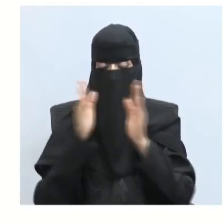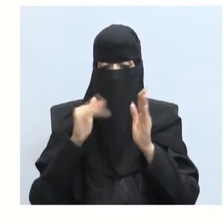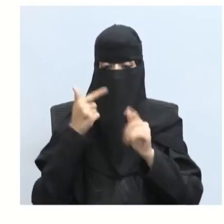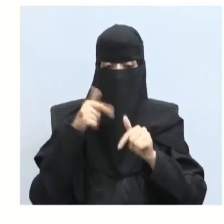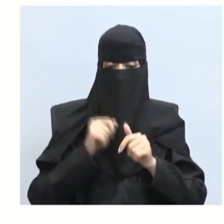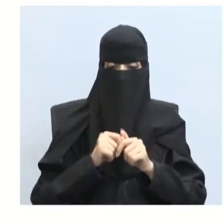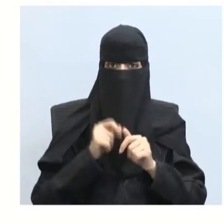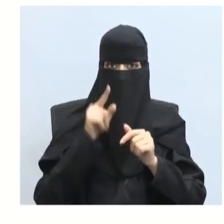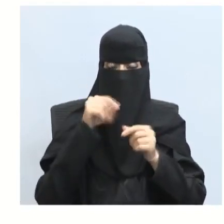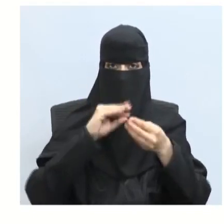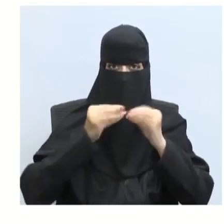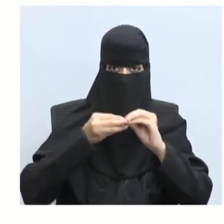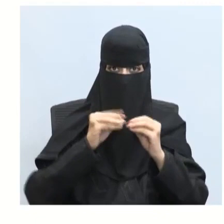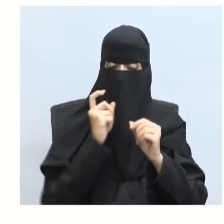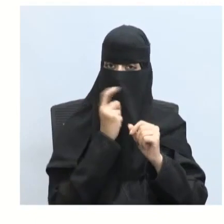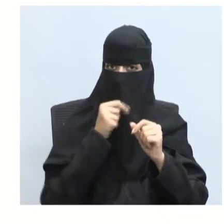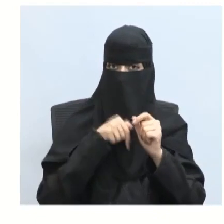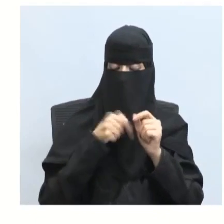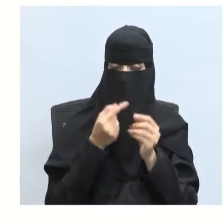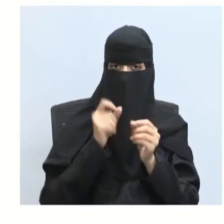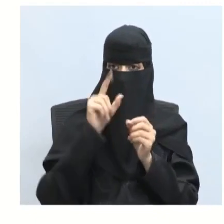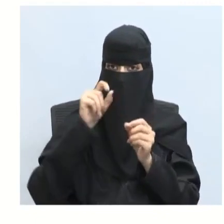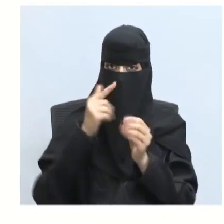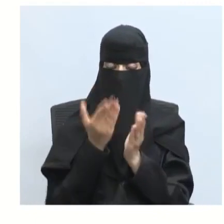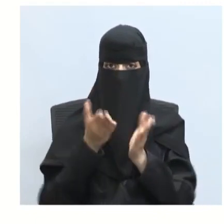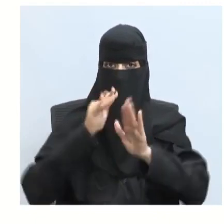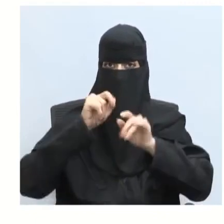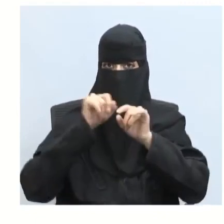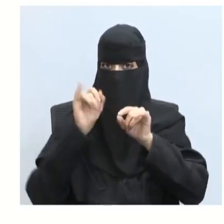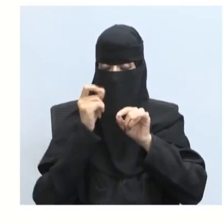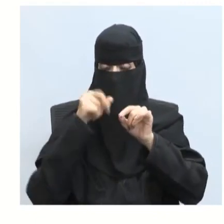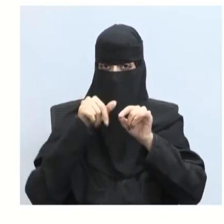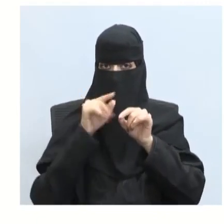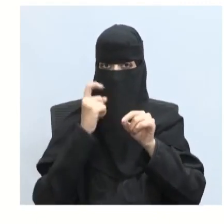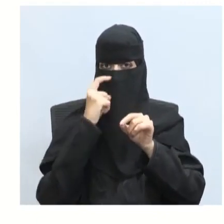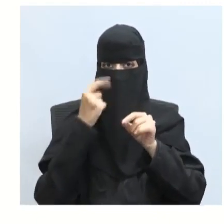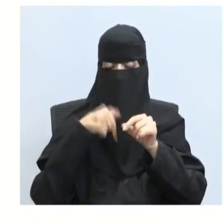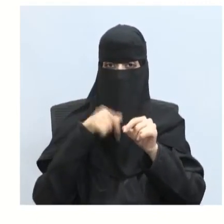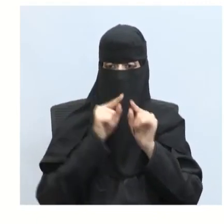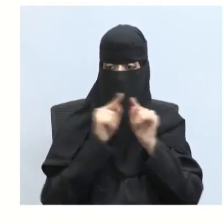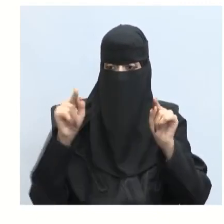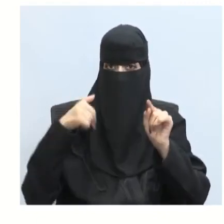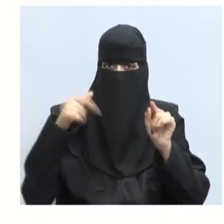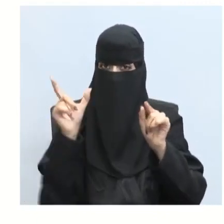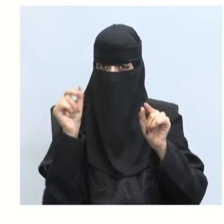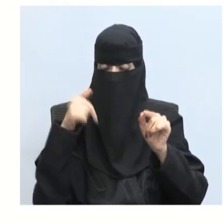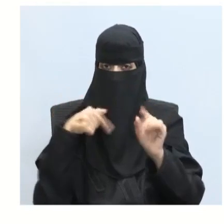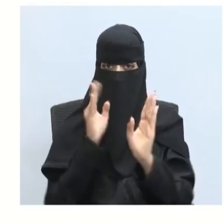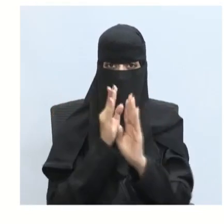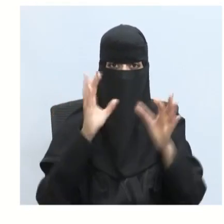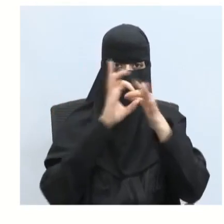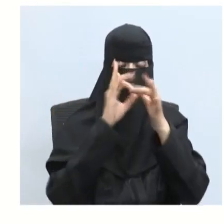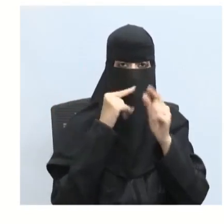الأزرق تردده أعلى من الأصفر لأن طوله الموجي أقل والعلاقة بين التردد